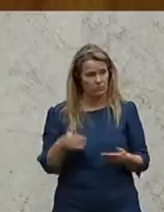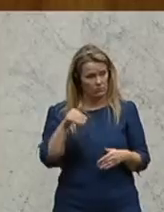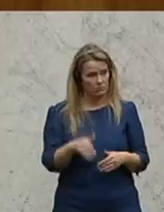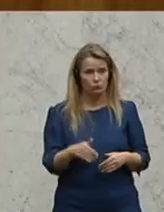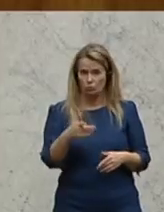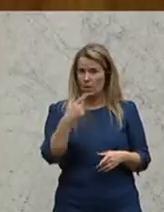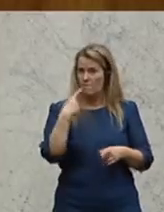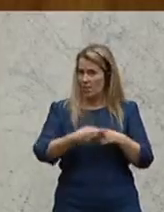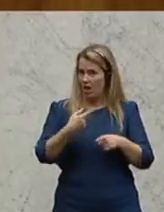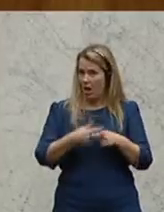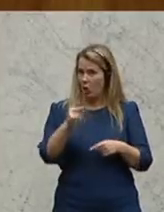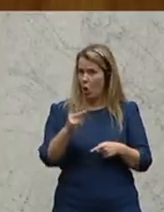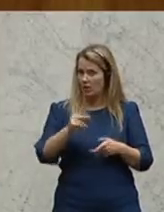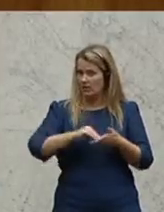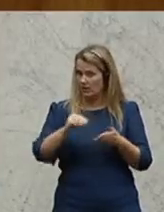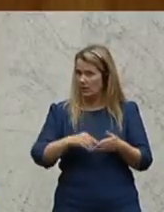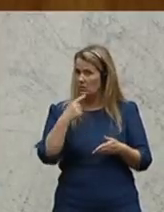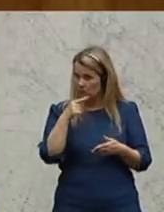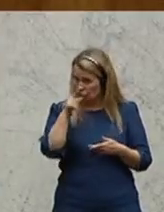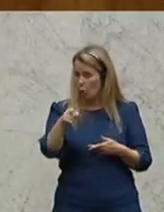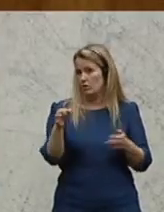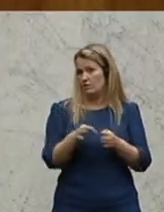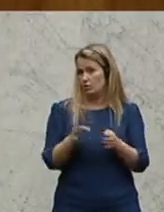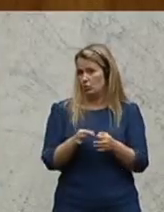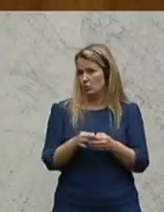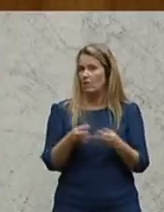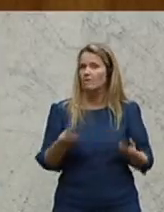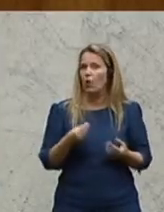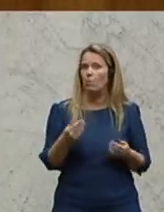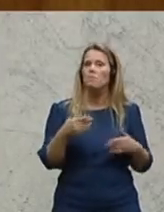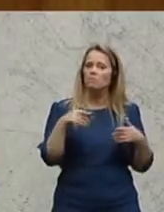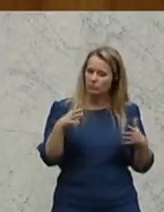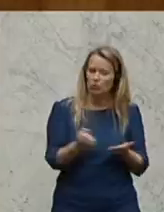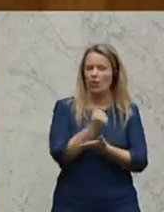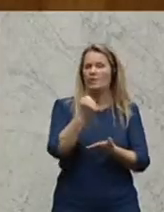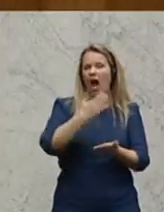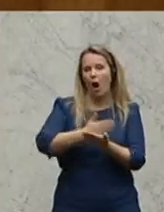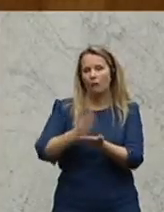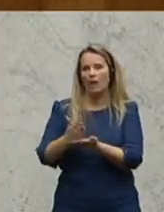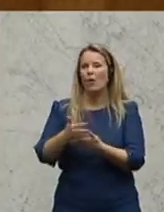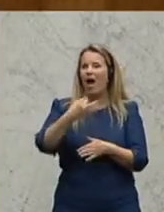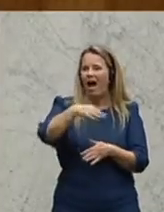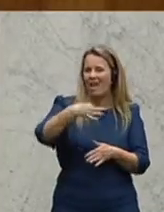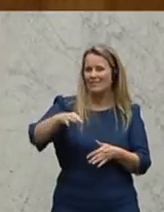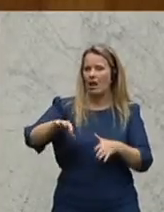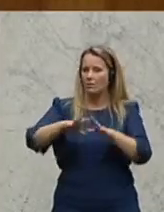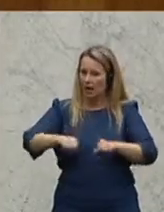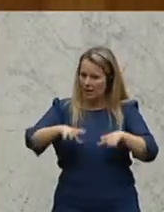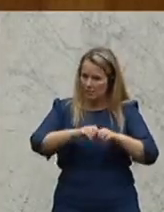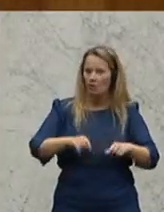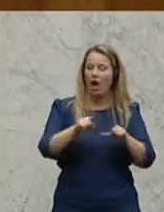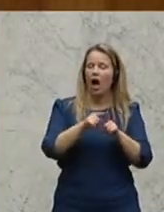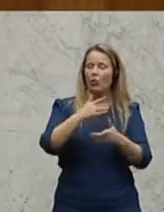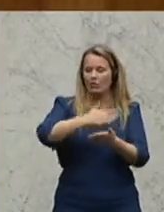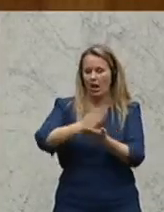den Metall-AKV loben. Dort hat es funktioniert, weil es eine Aufteilung und Einzelvereinbarungen auch gibt und eine